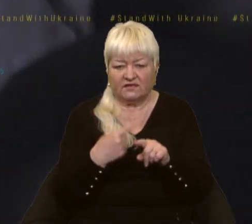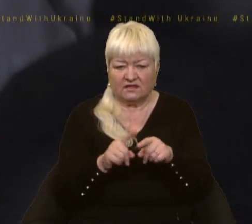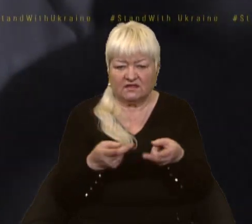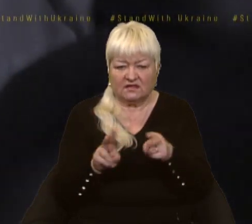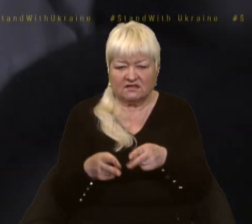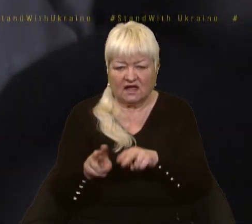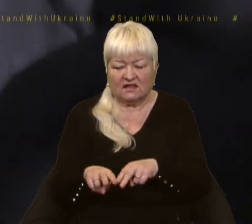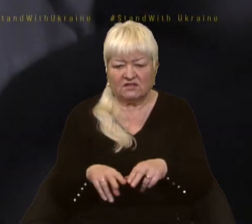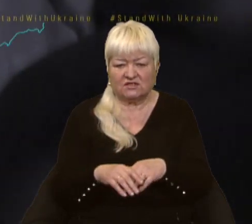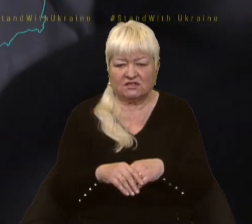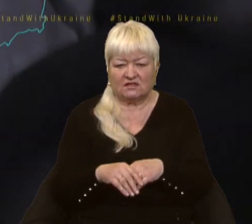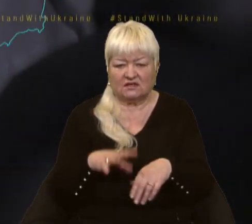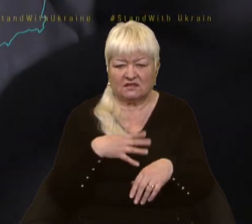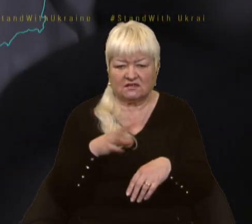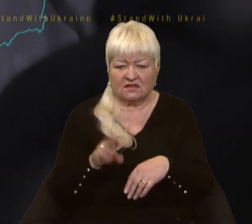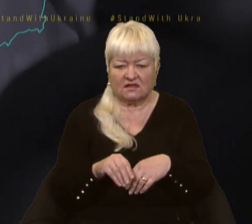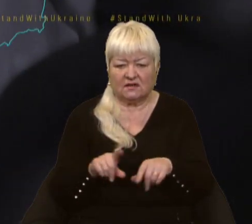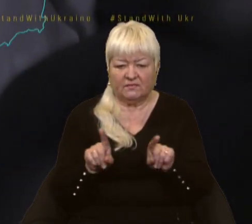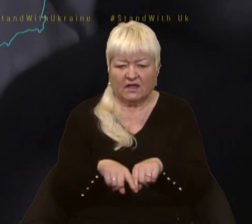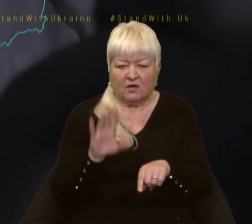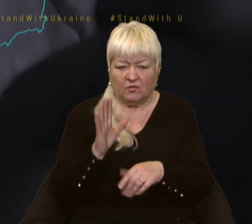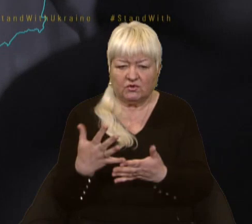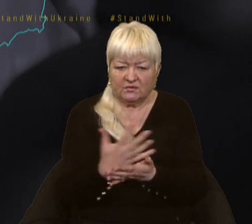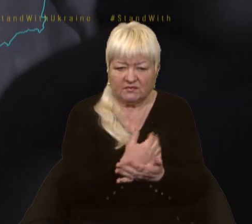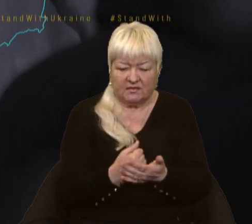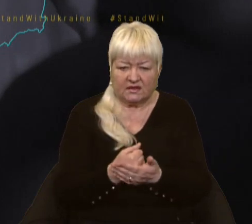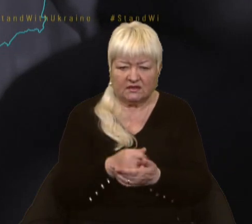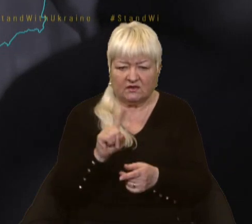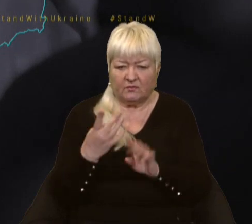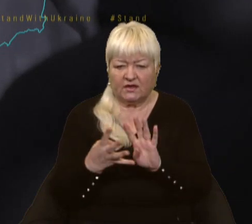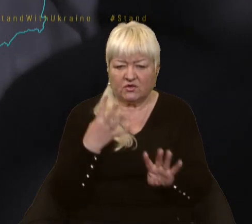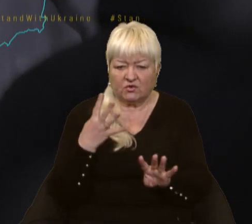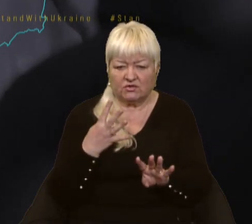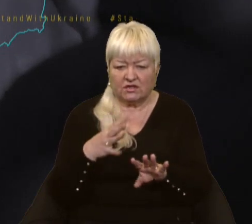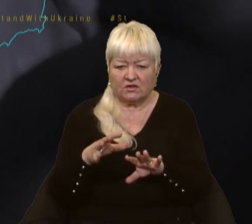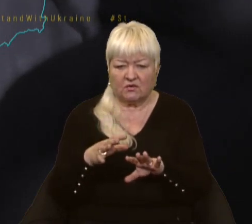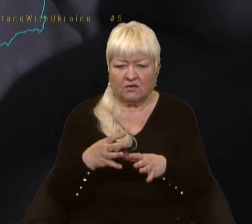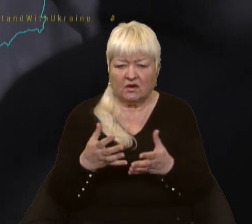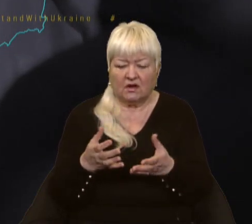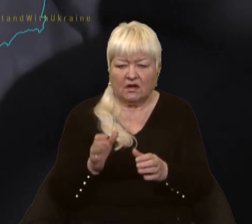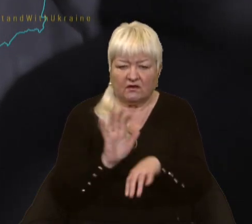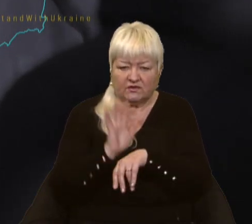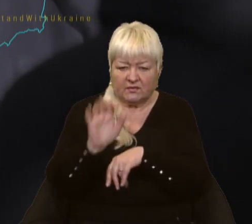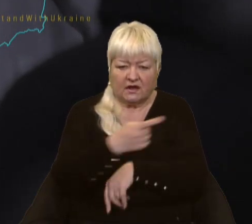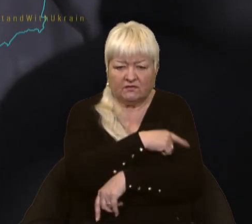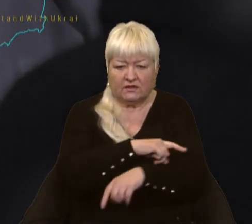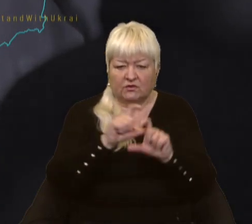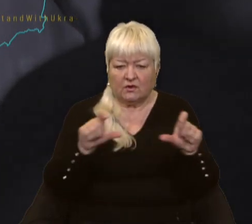загиблих. Також будемо забирати, бо в першу чергу ми забирали до лікарень всіх тих, хто був порад.